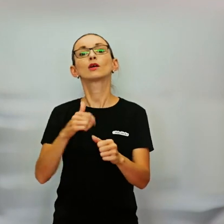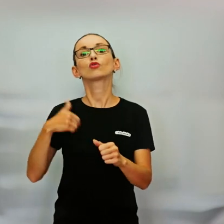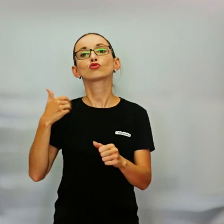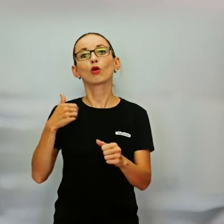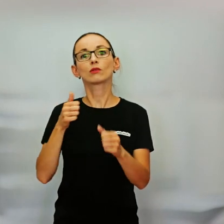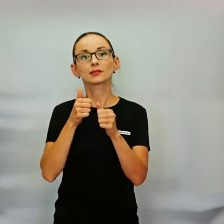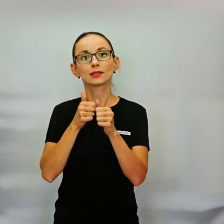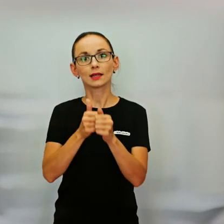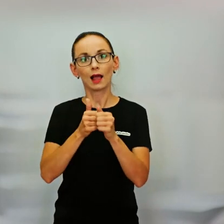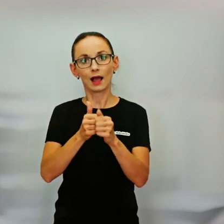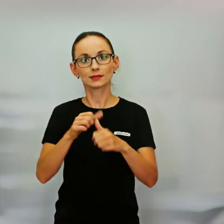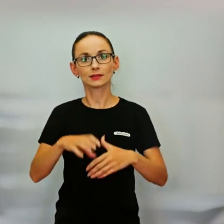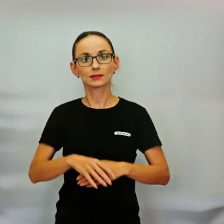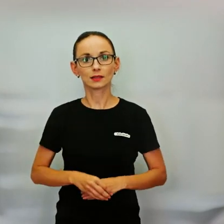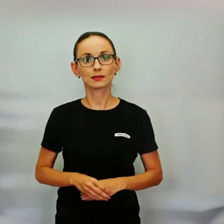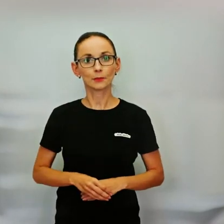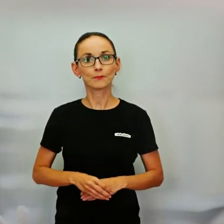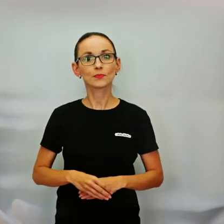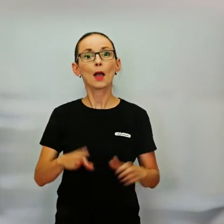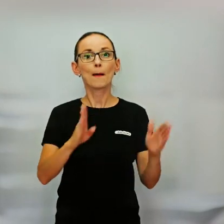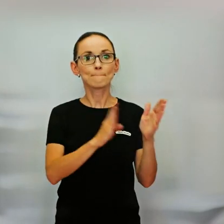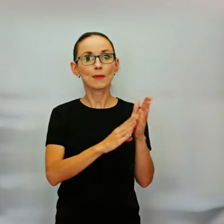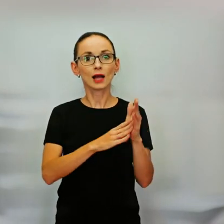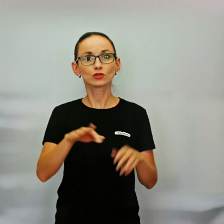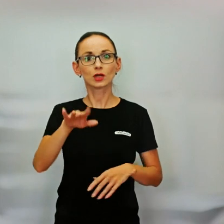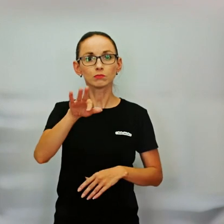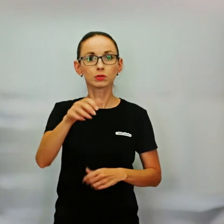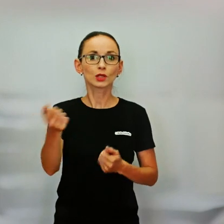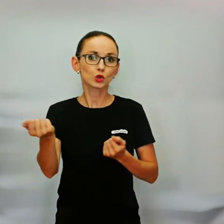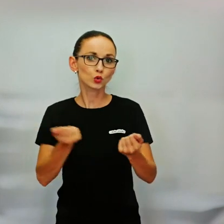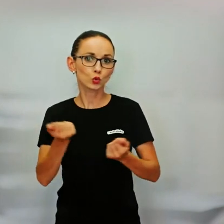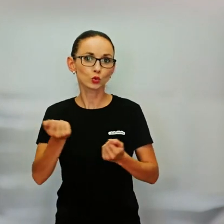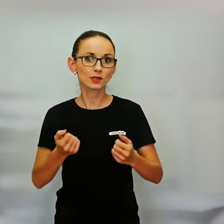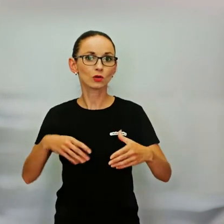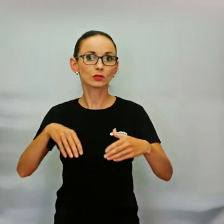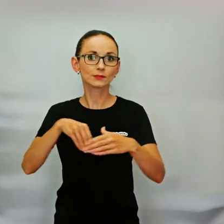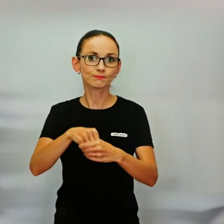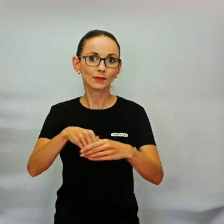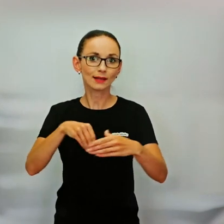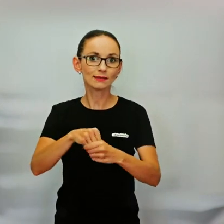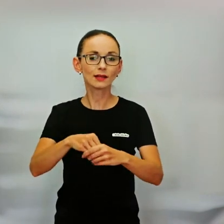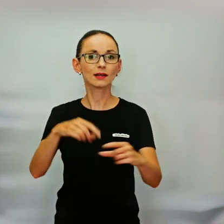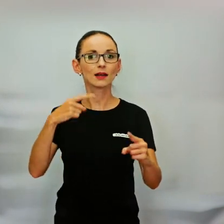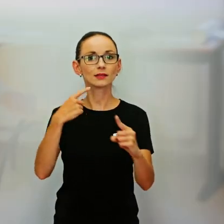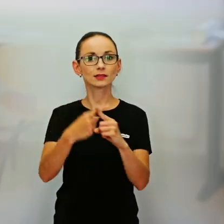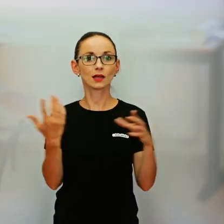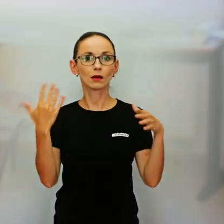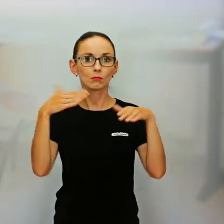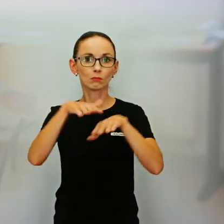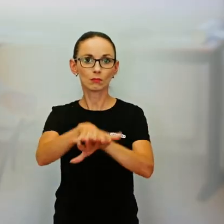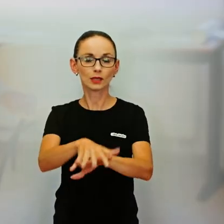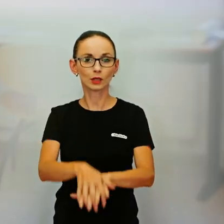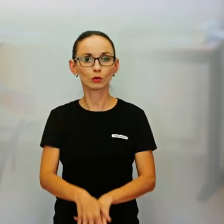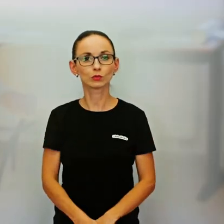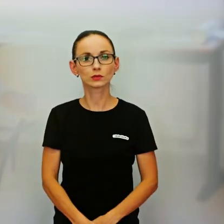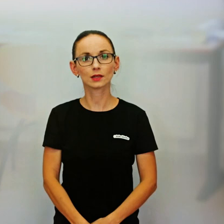dostalo, má na to papier, dá sa urobiť na to individuálny vzdelávací plán, dá sa s ním pracovať. Ideálne, aby